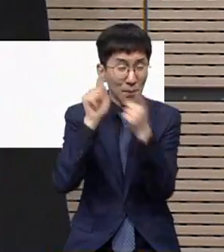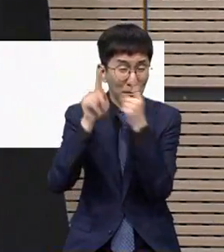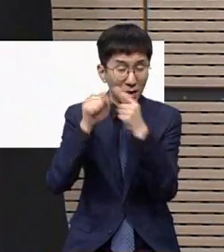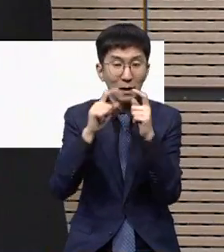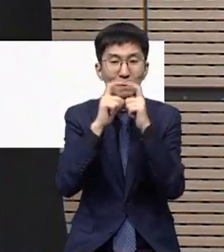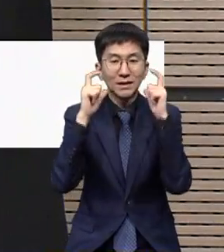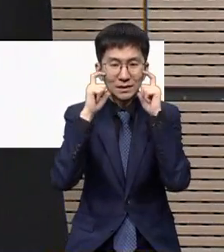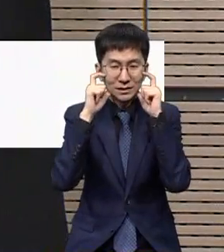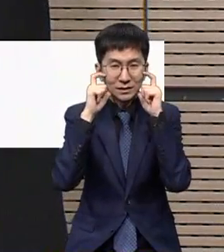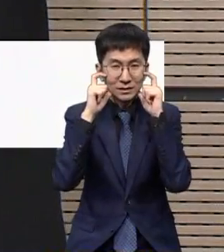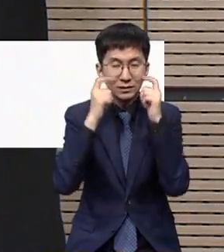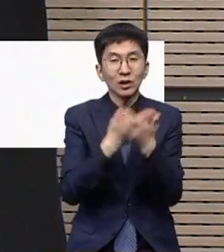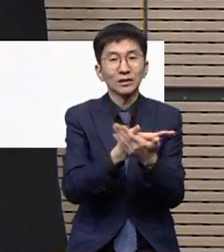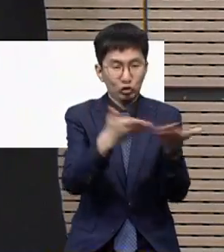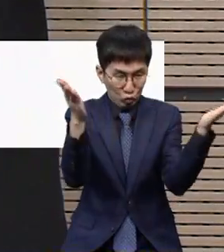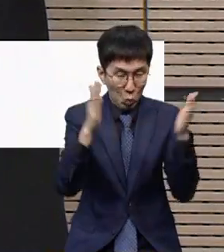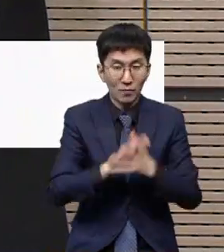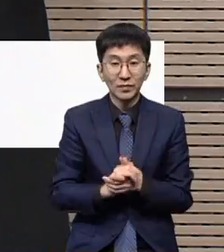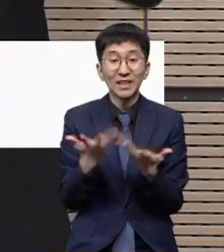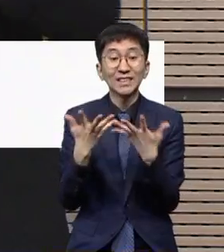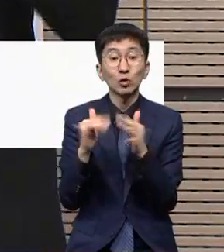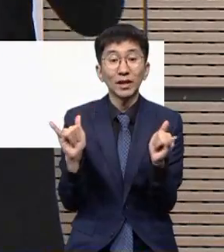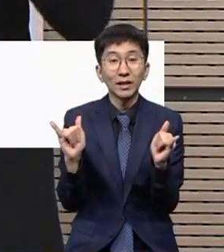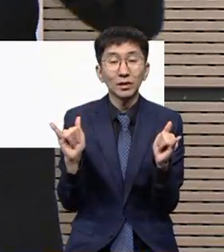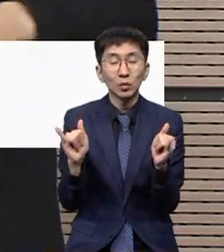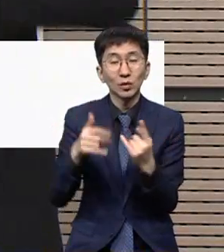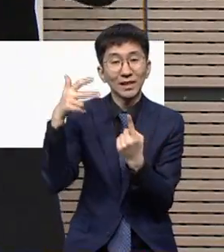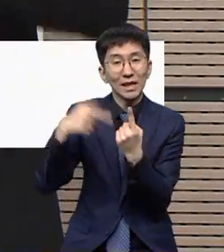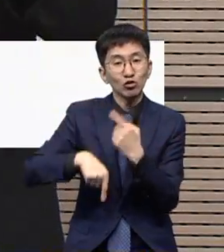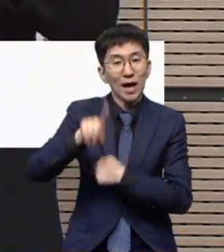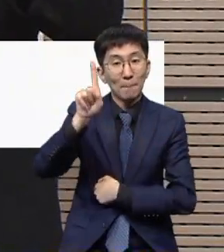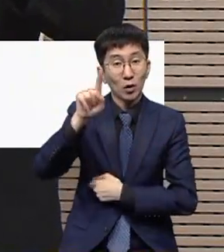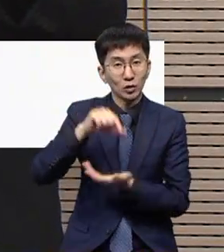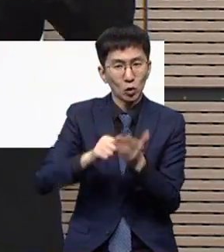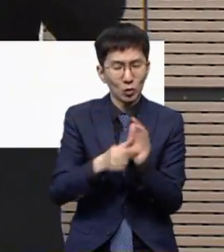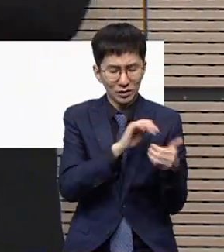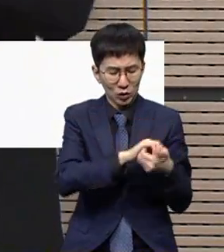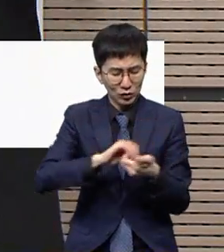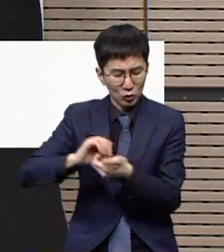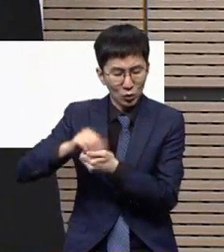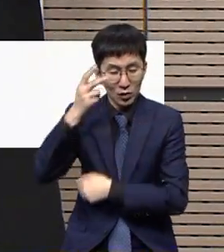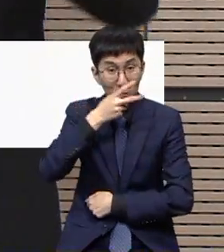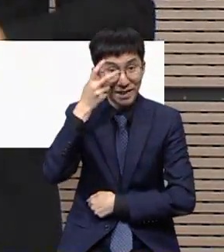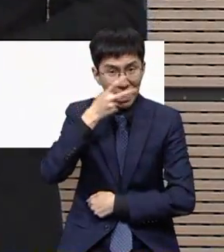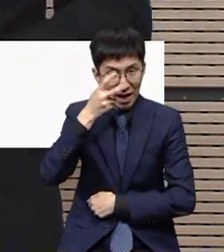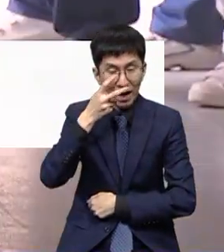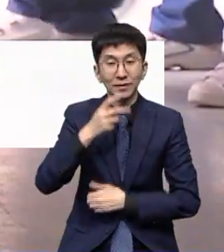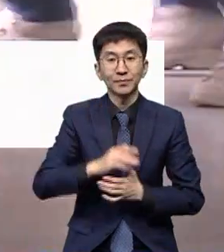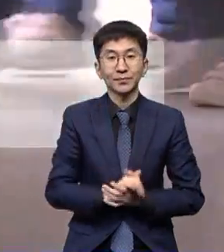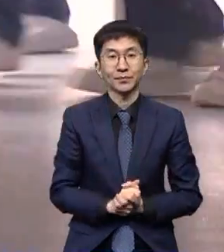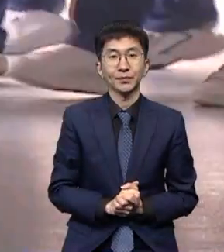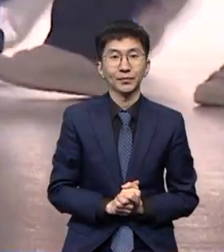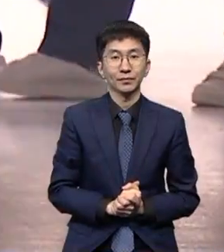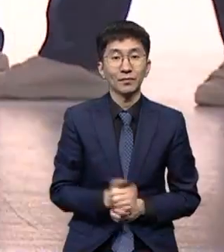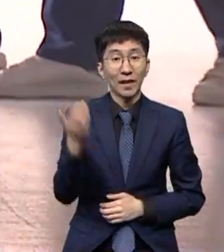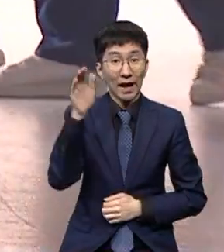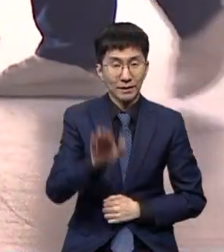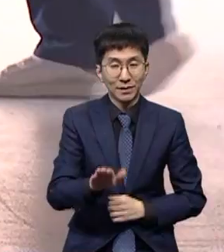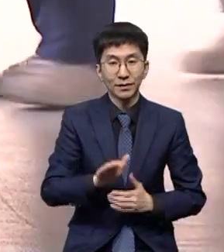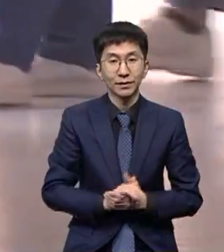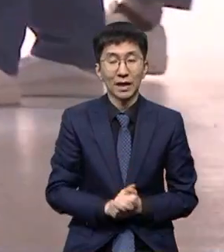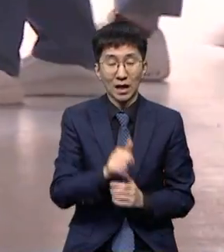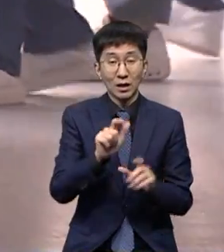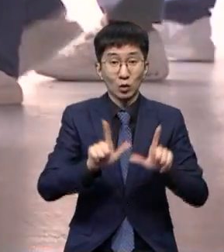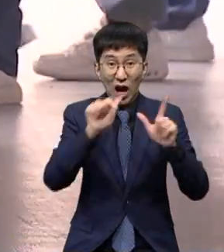마스크를 지급하고 직원에 대해서 주 1회 신속 학원 검사를 실시하여. 하지만 이미